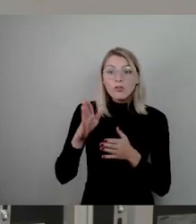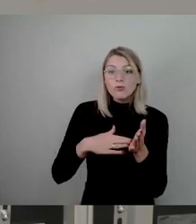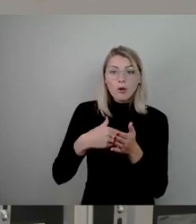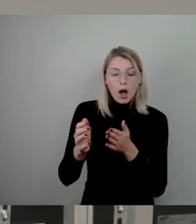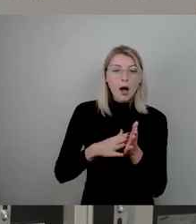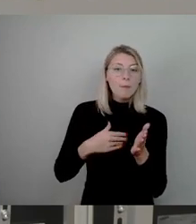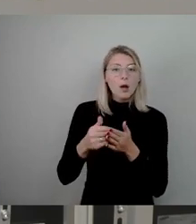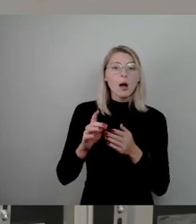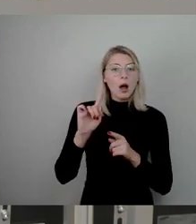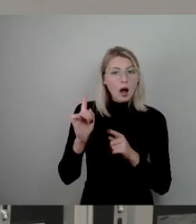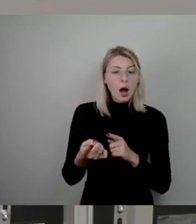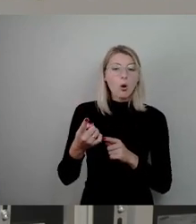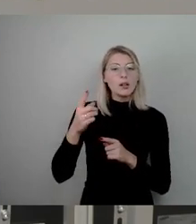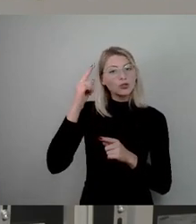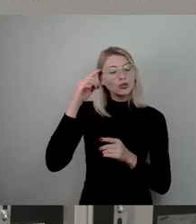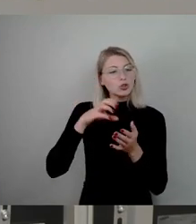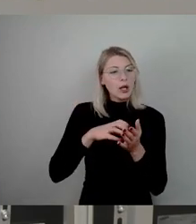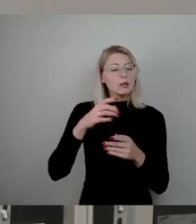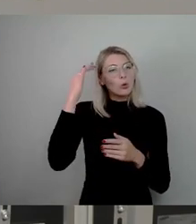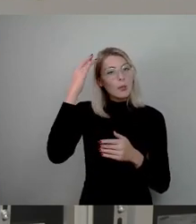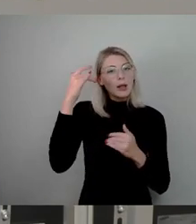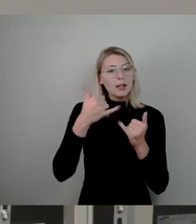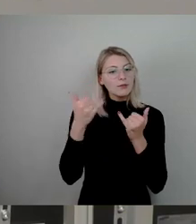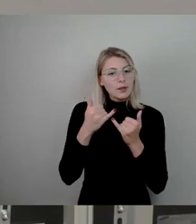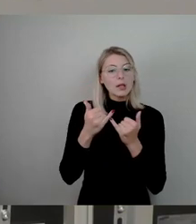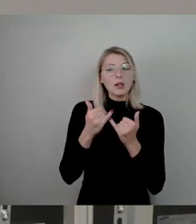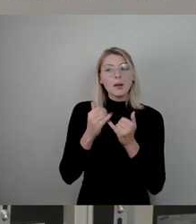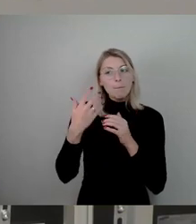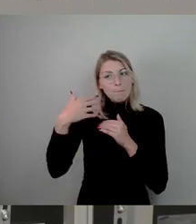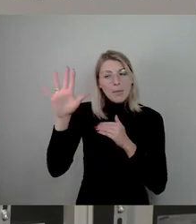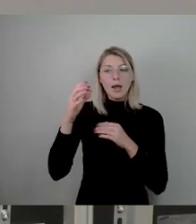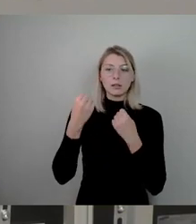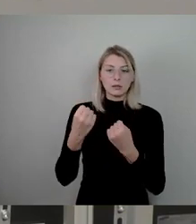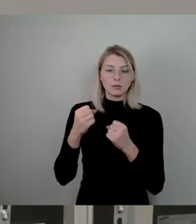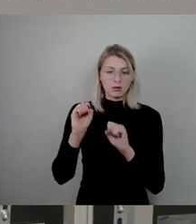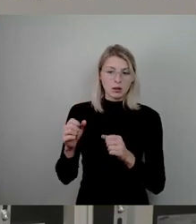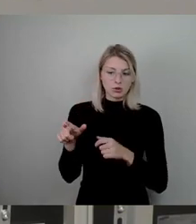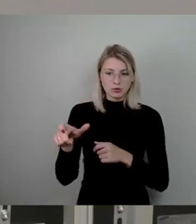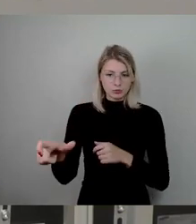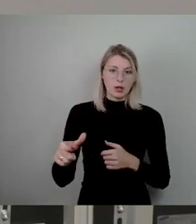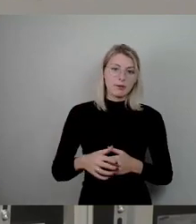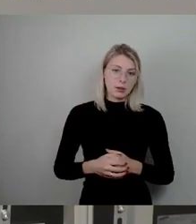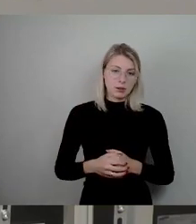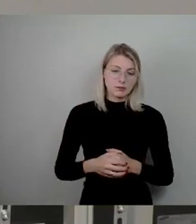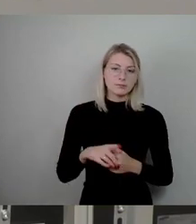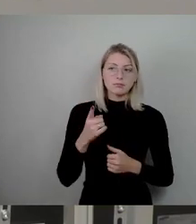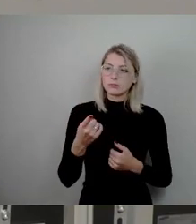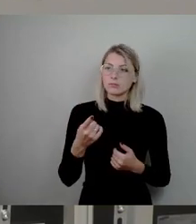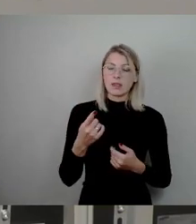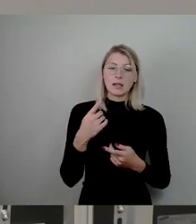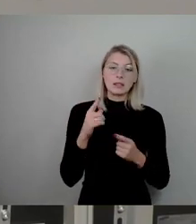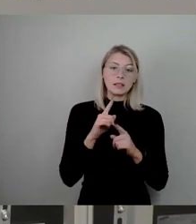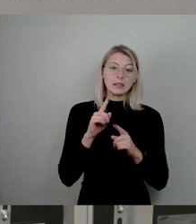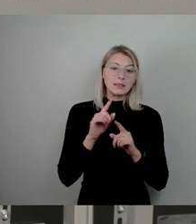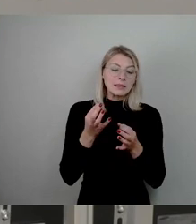sich auch als Stadt Gedanken macht, wie man die auch darüber hinausgehend auch sichern kann. Diese Instrumente, das ist mittlerweile nichts Exotisches mehr, insbesondere im